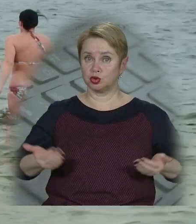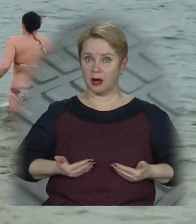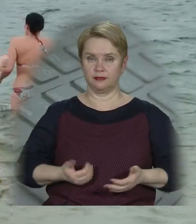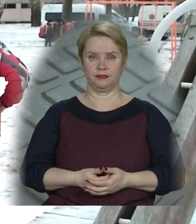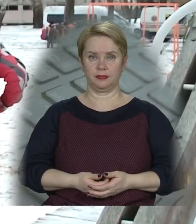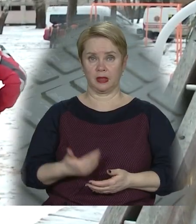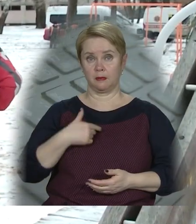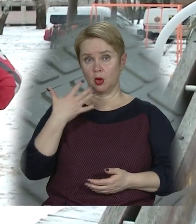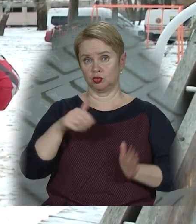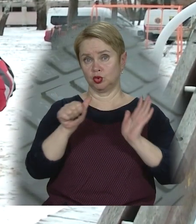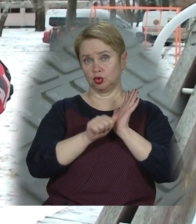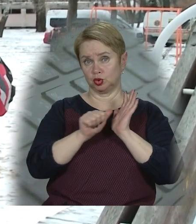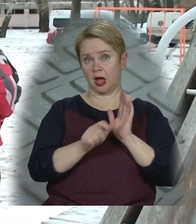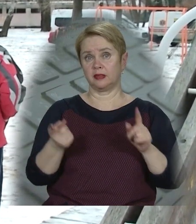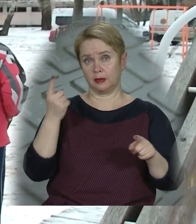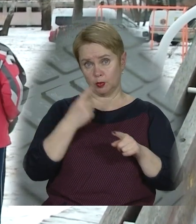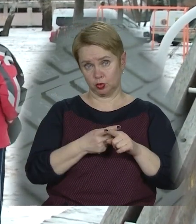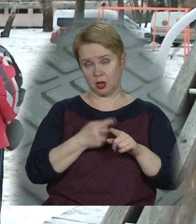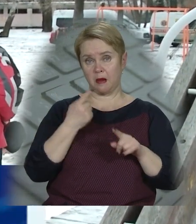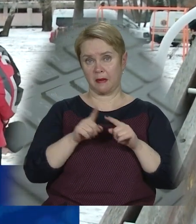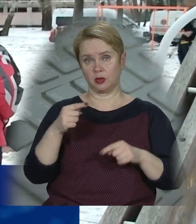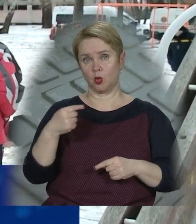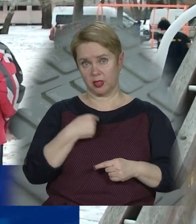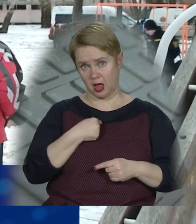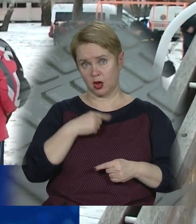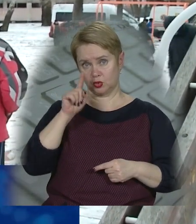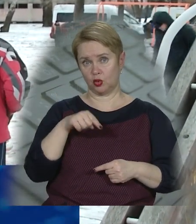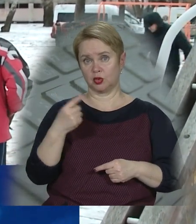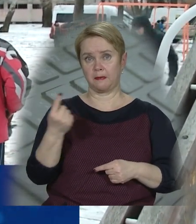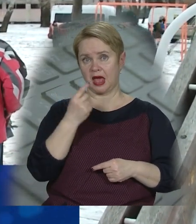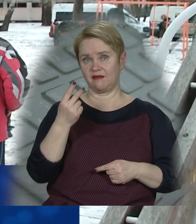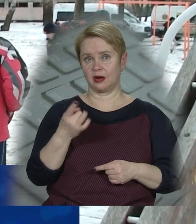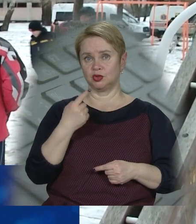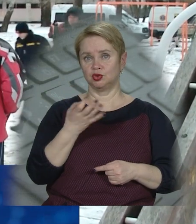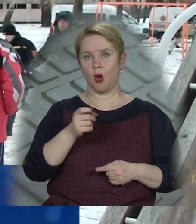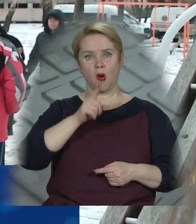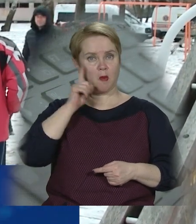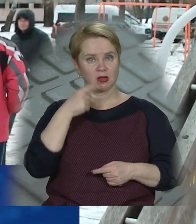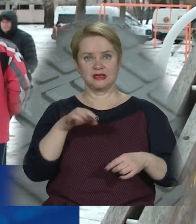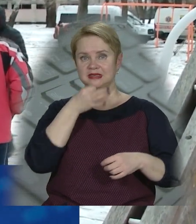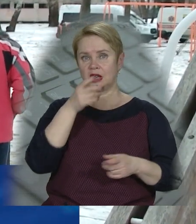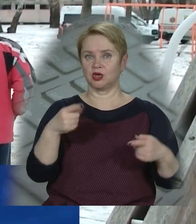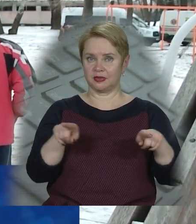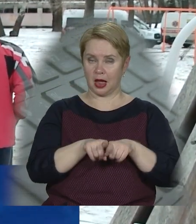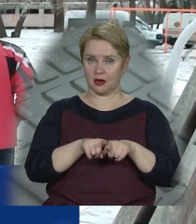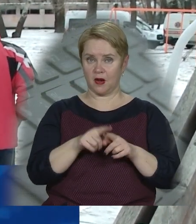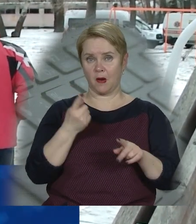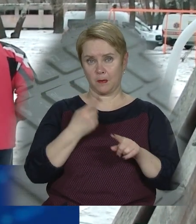життя. Мені 60 плюс, тому я в цьому теж першокурсник, молодий ще, скажімо так.